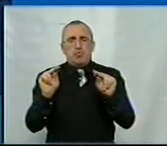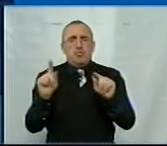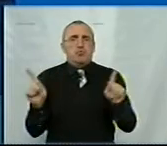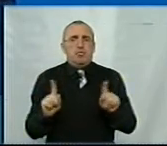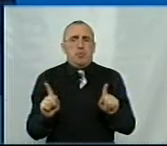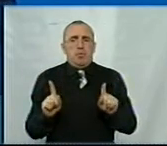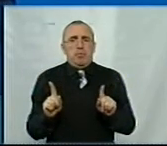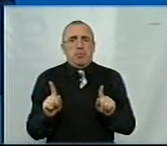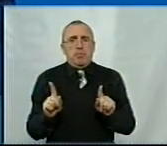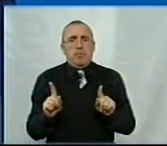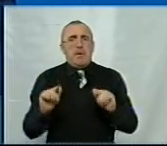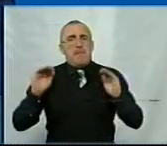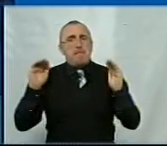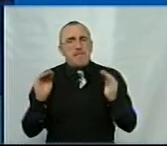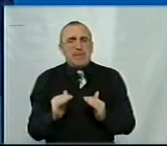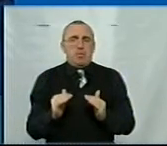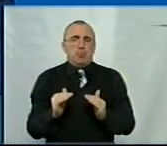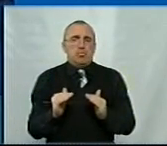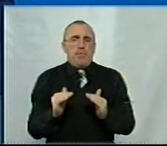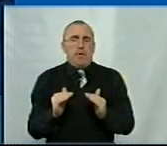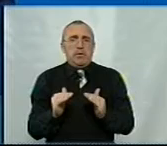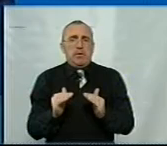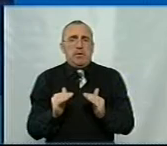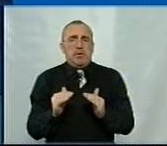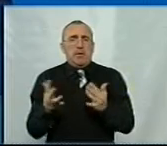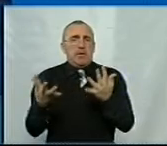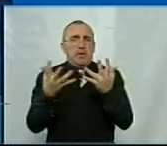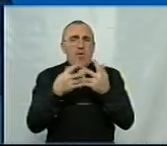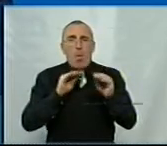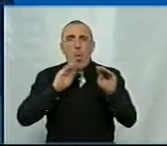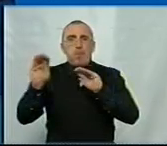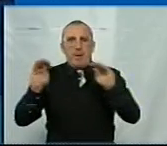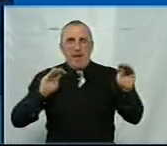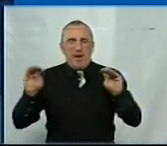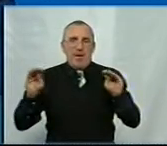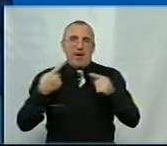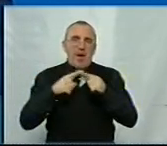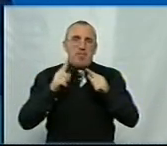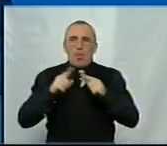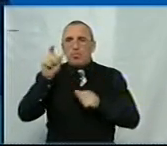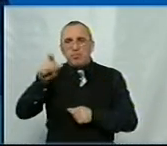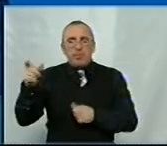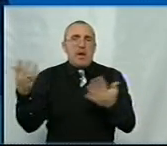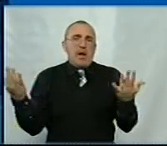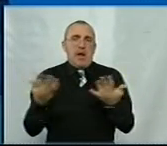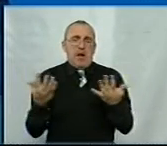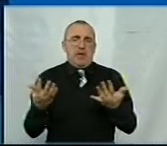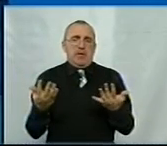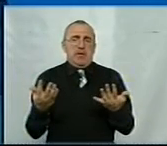мінімізувати кількість об'єктів, чи то суб'єктів, які